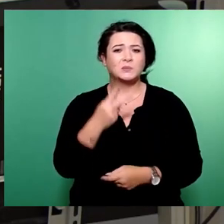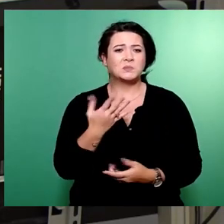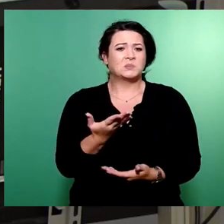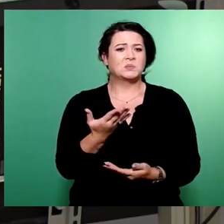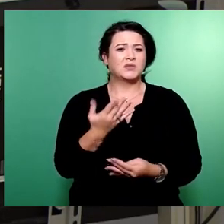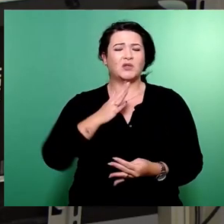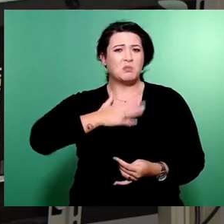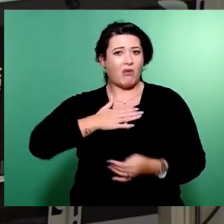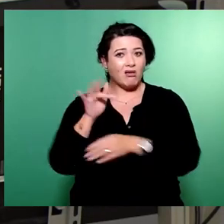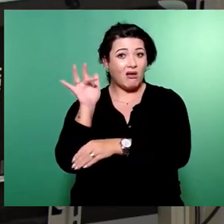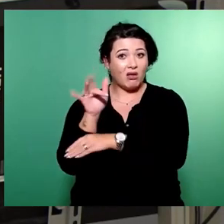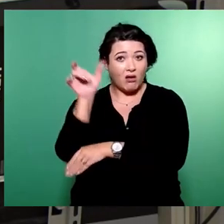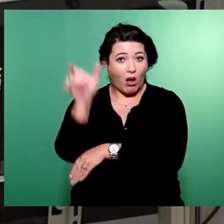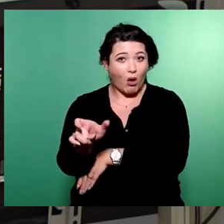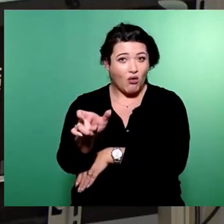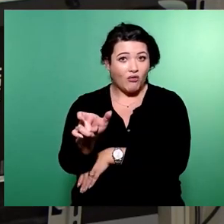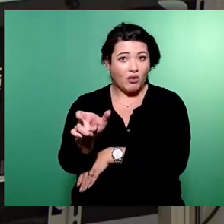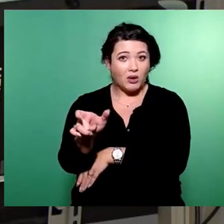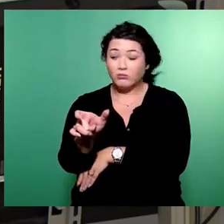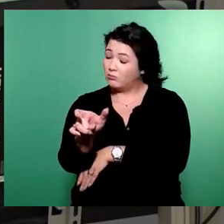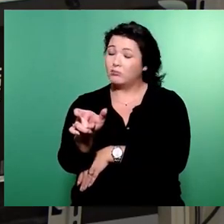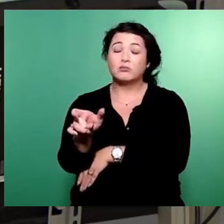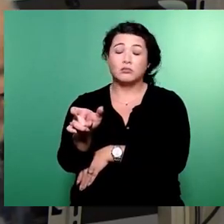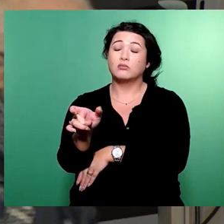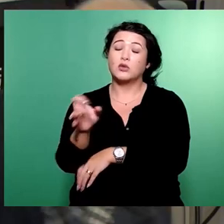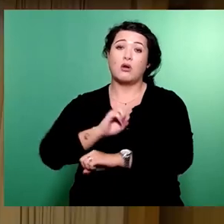gerade formuliert habe, offensichtlich nicht ganz unberechtigt. Vielen Dank.